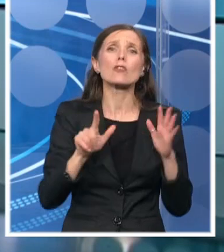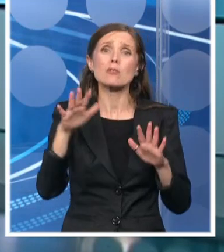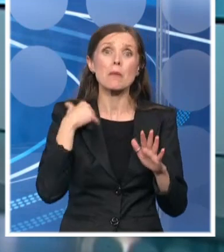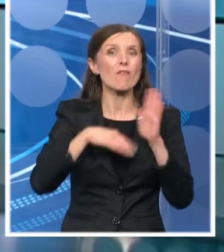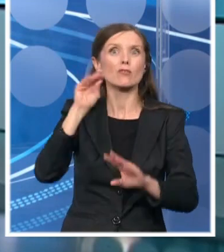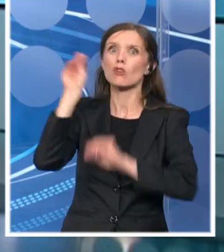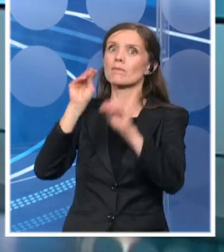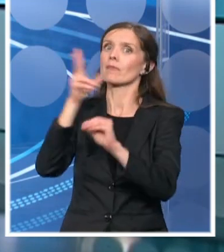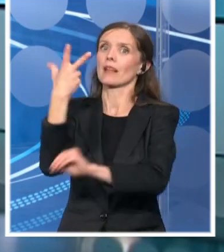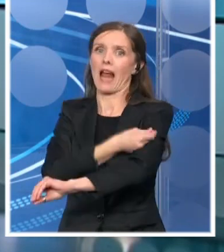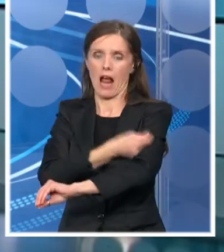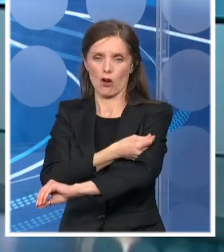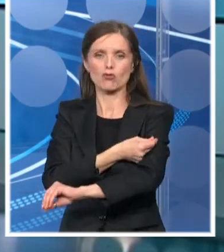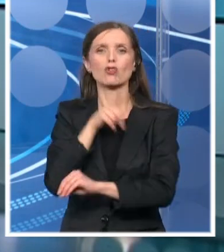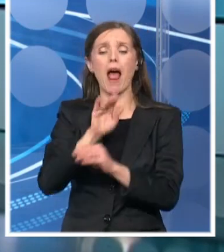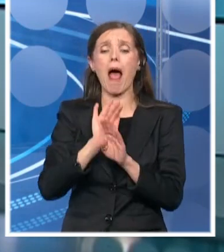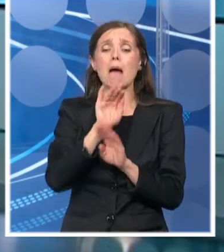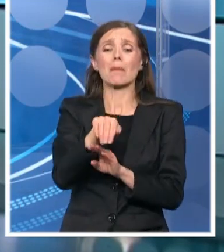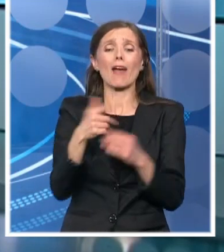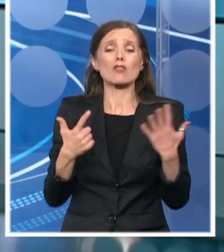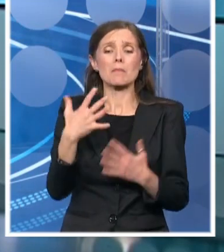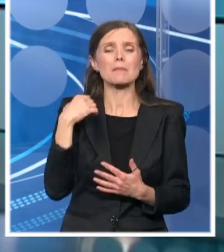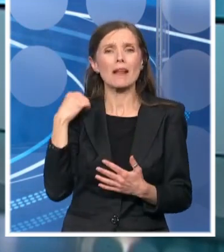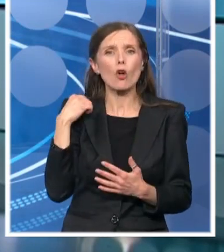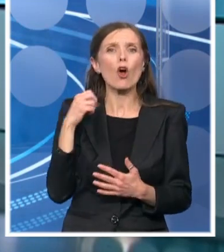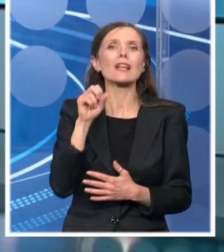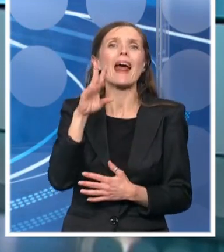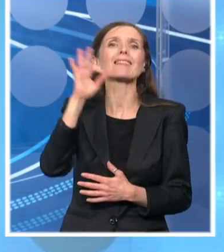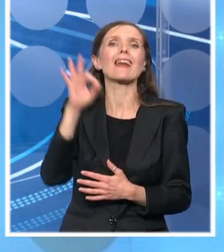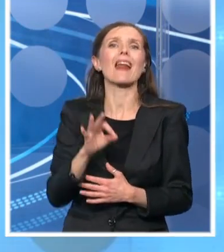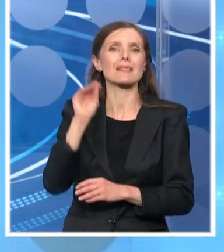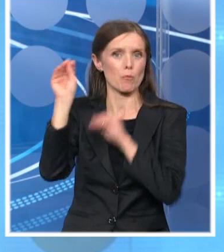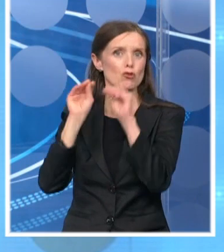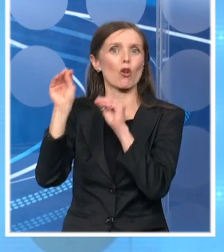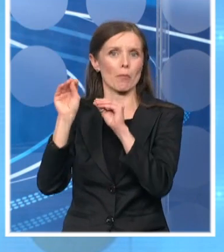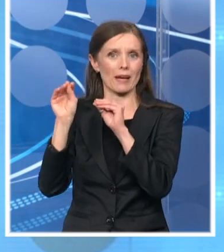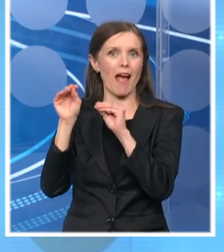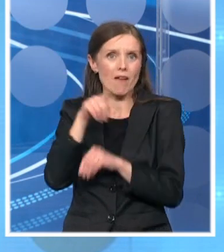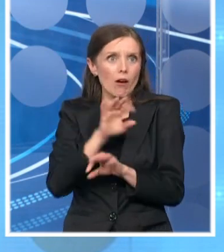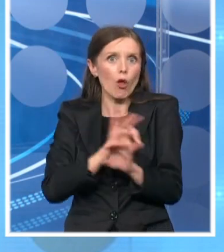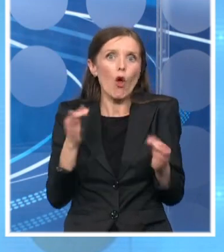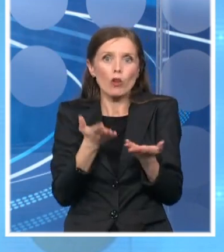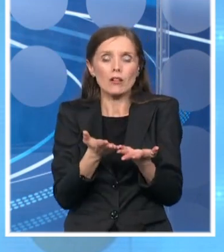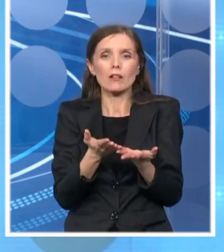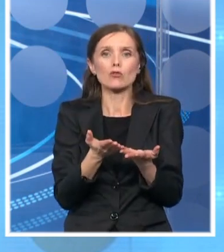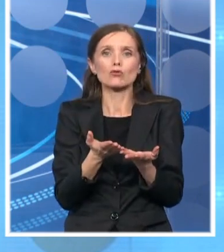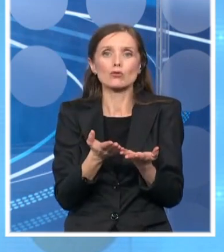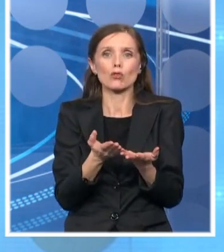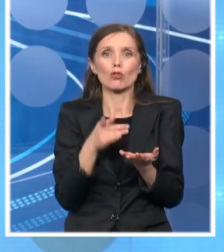Iznad 75 godina 13% prijavljenih. Tako da je to odlično. Mislim, to su te neke